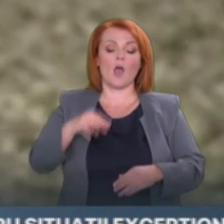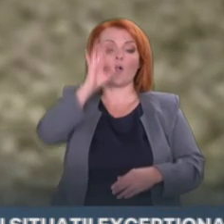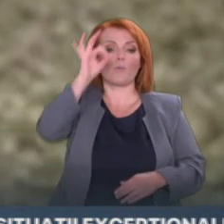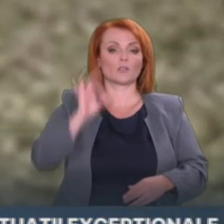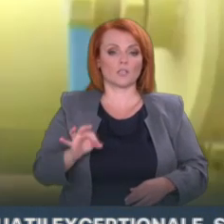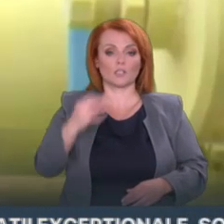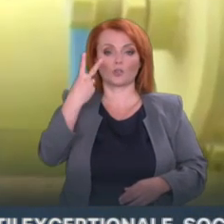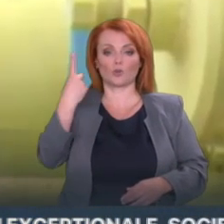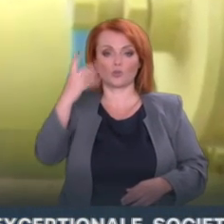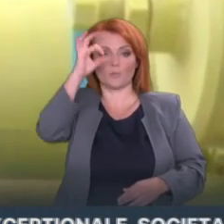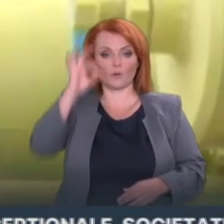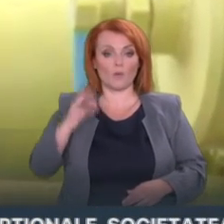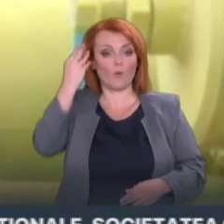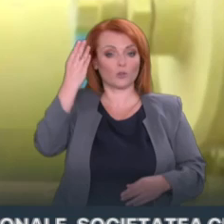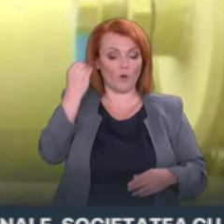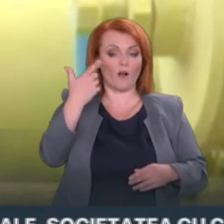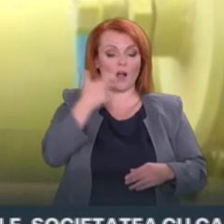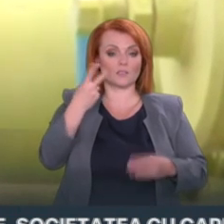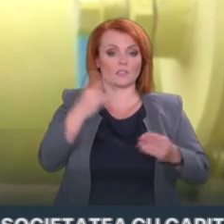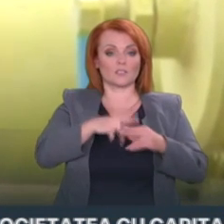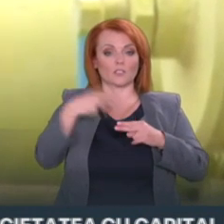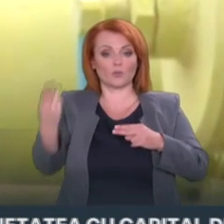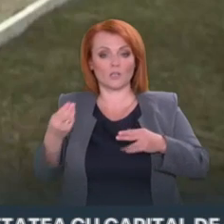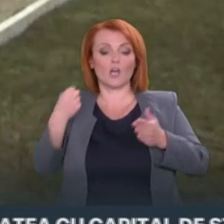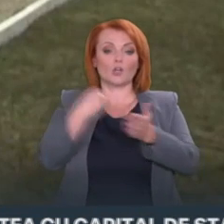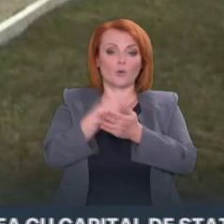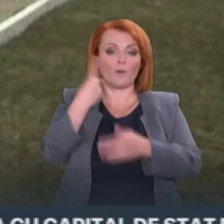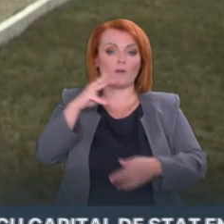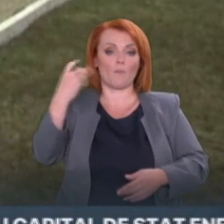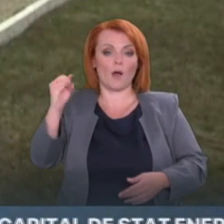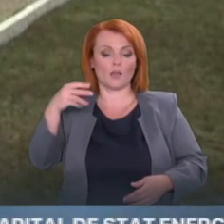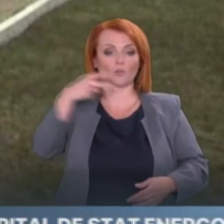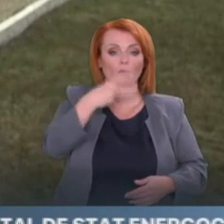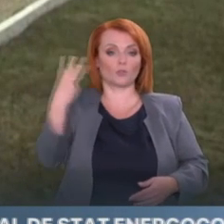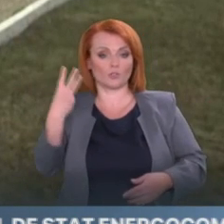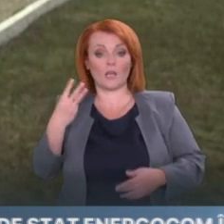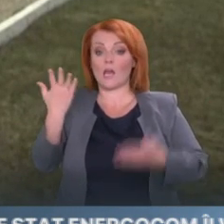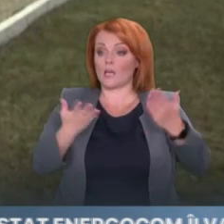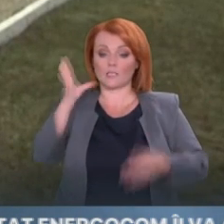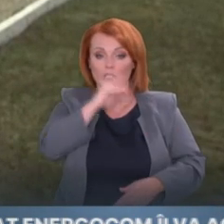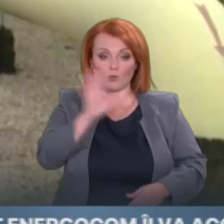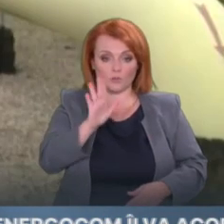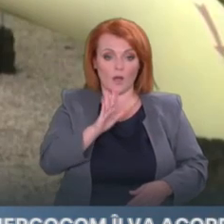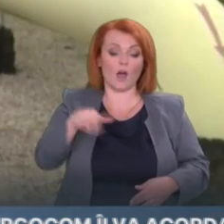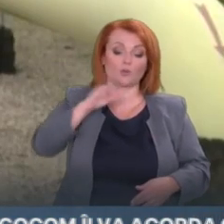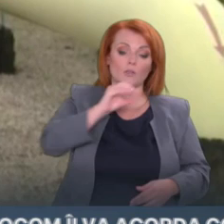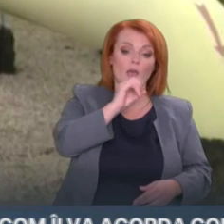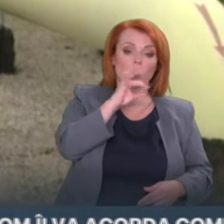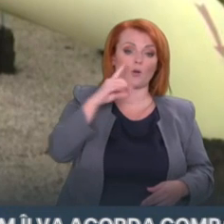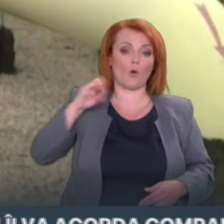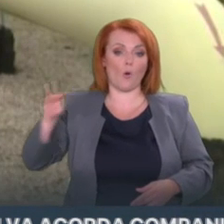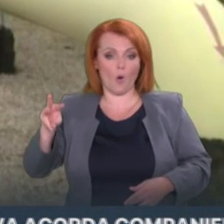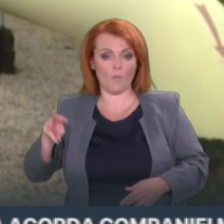MoldovaGaz trebuie să întoarcă banii până pe 1 mai 2023. Dacă nu va reuși, atunci Energo.com va intra în